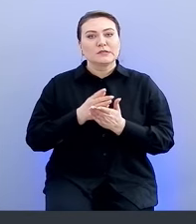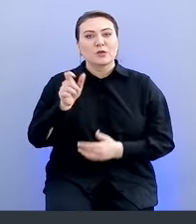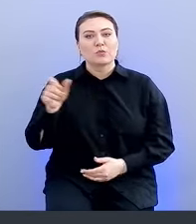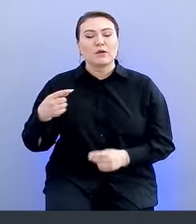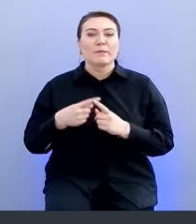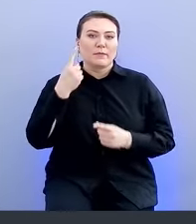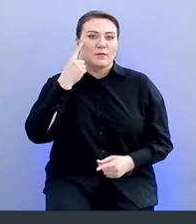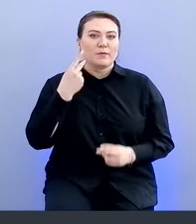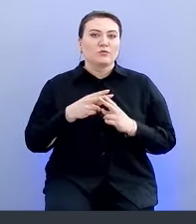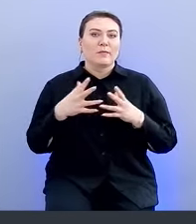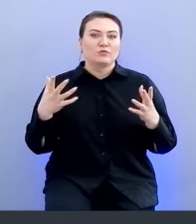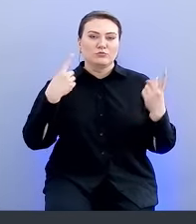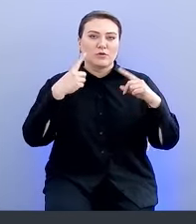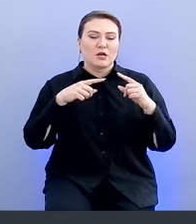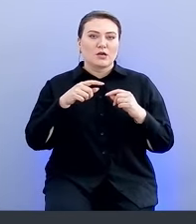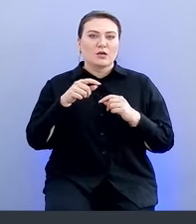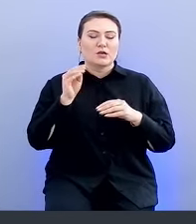большое количество разработчиков ВК,